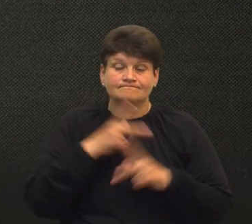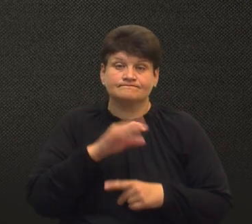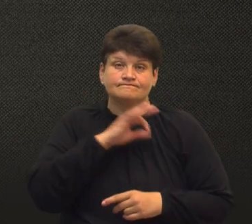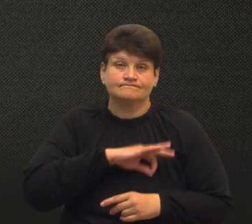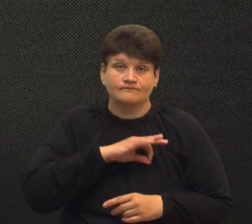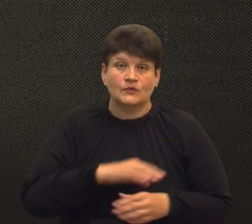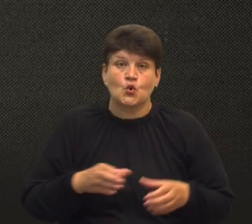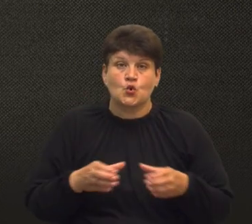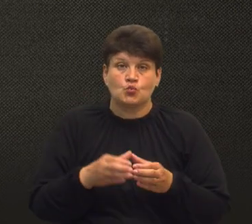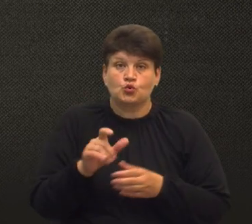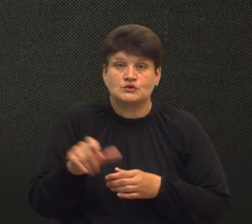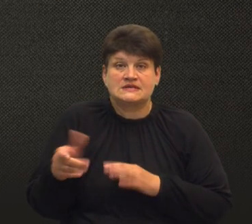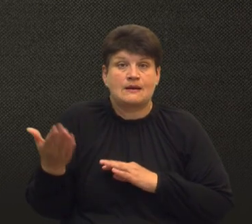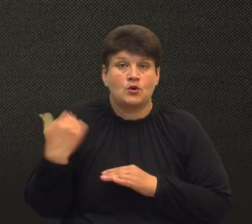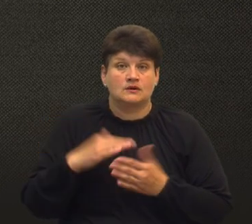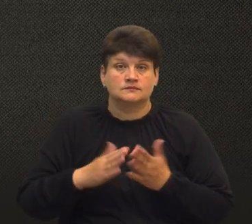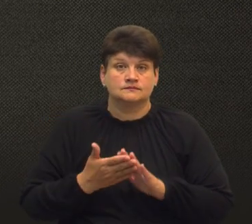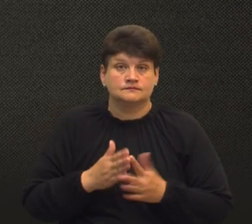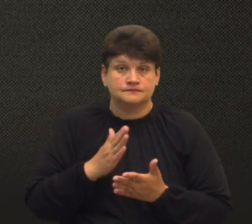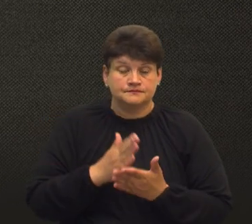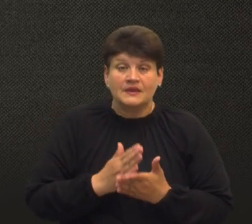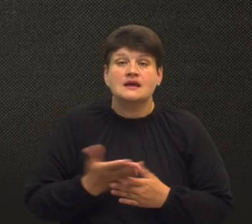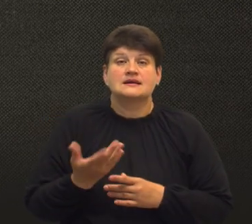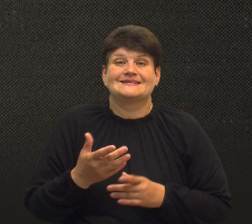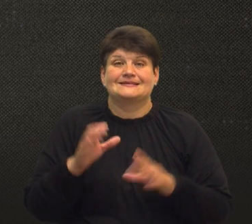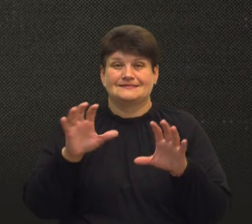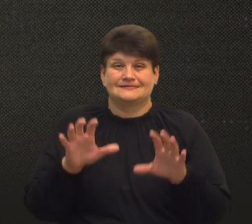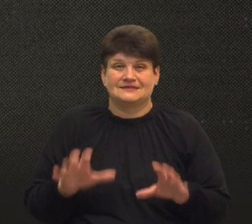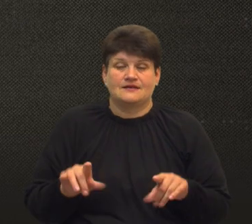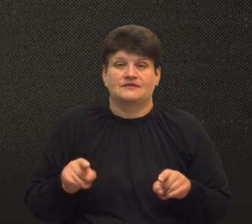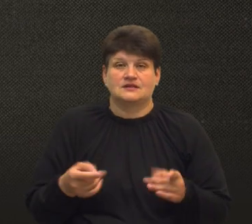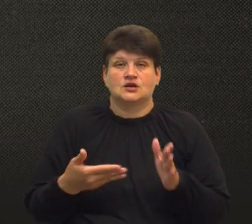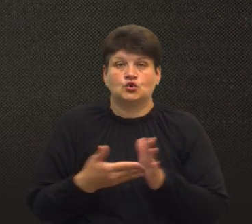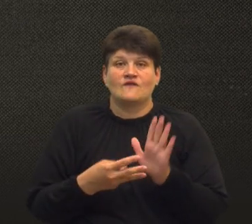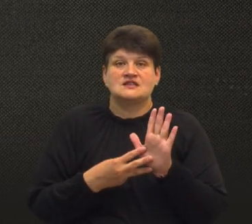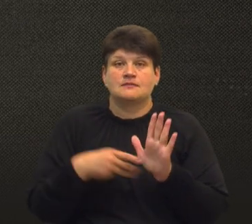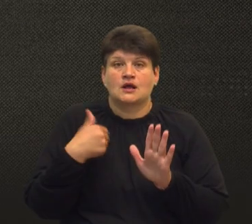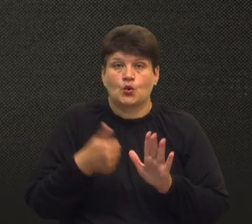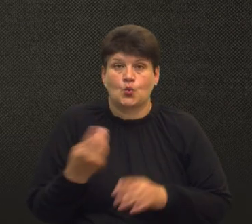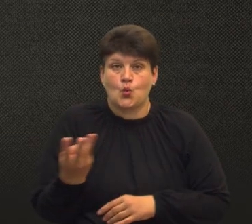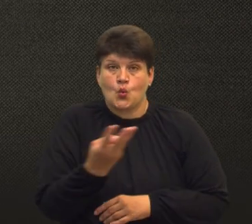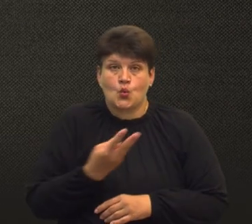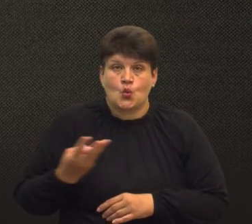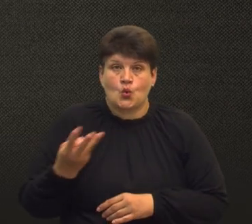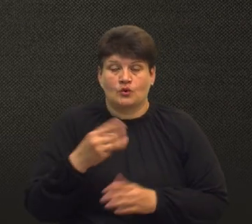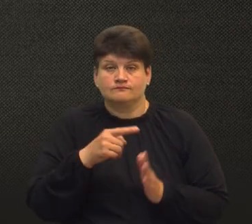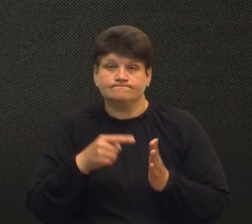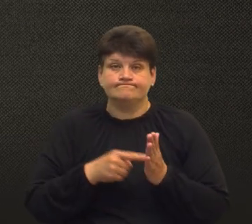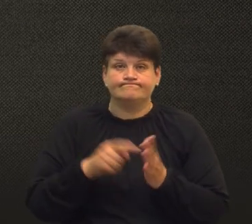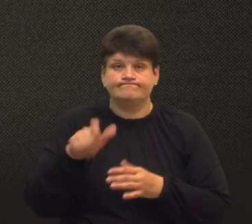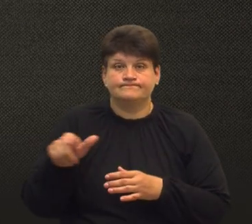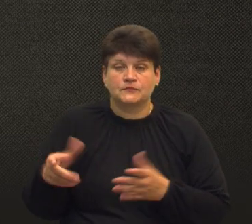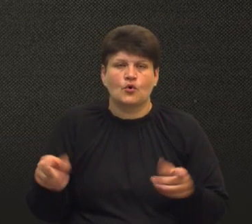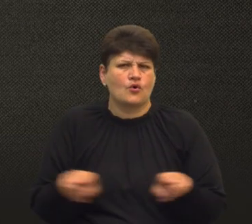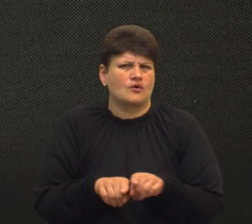групою осіб за попередньою змовою. Санкція статті передбачає ув'язнення до восьми років. Трьом підозрюваним у цій справі обрали однакову